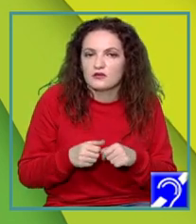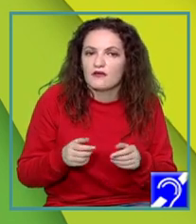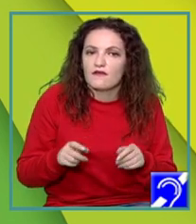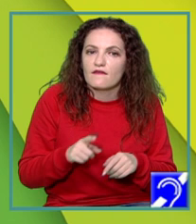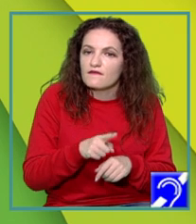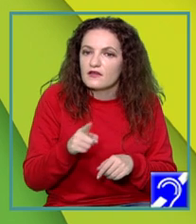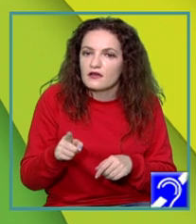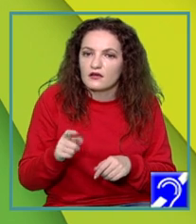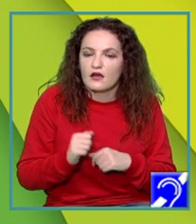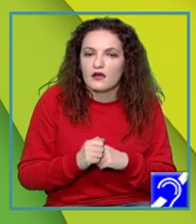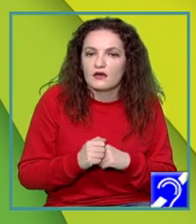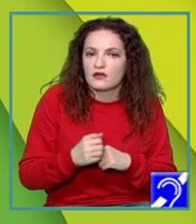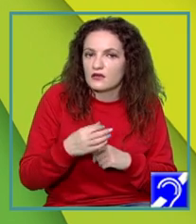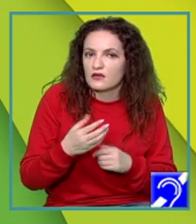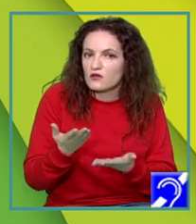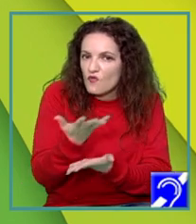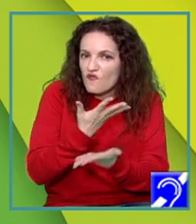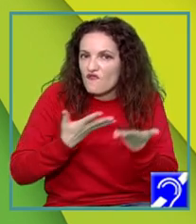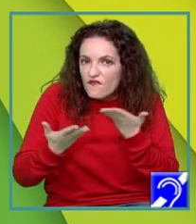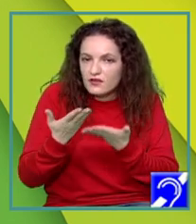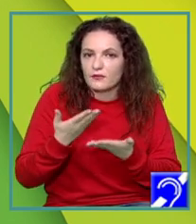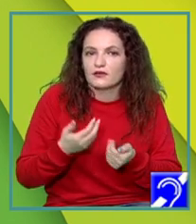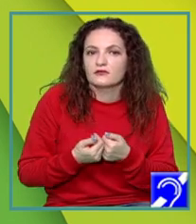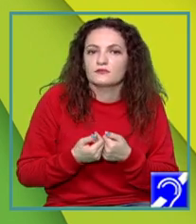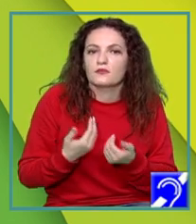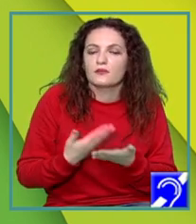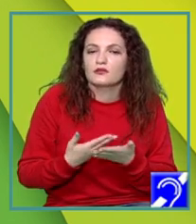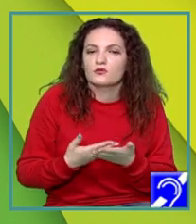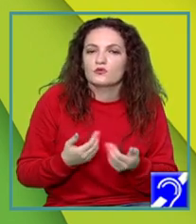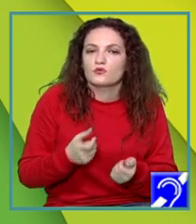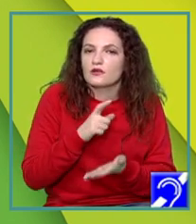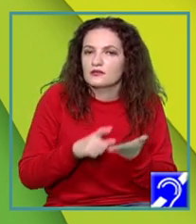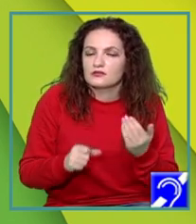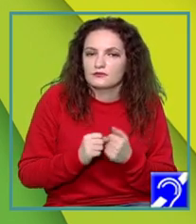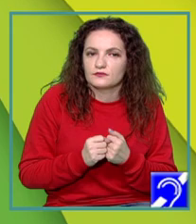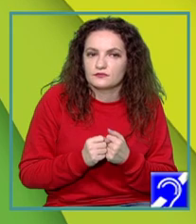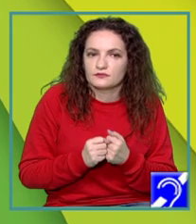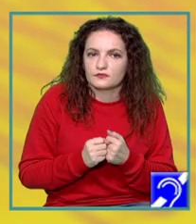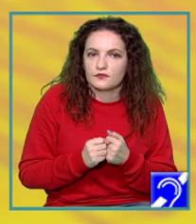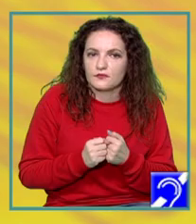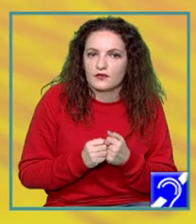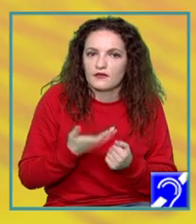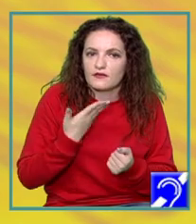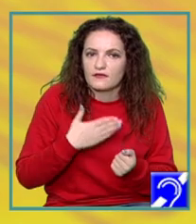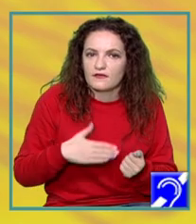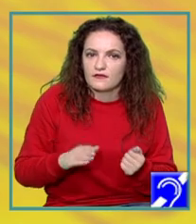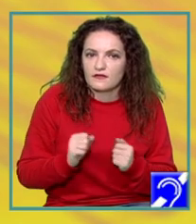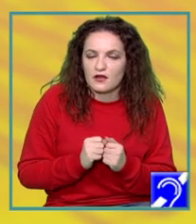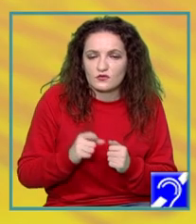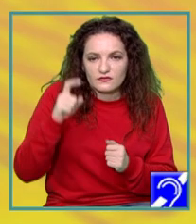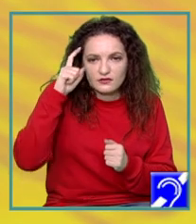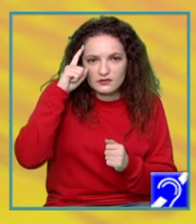pentru această lecție în felul în care îi se potrivește. Și aș vrea așa, să